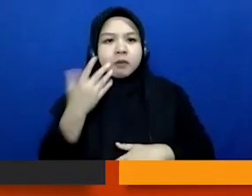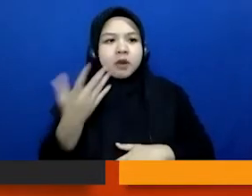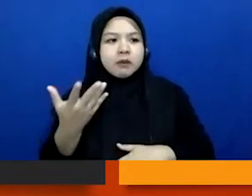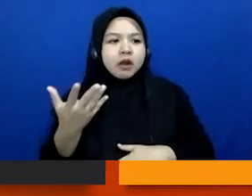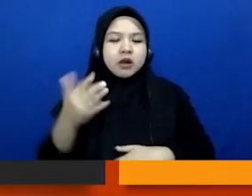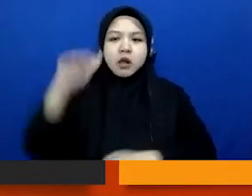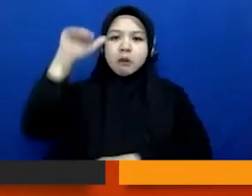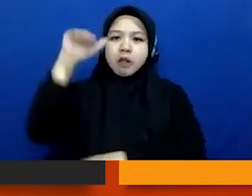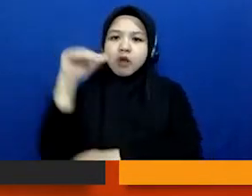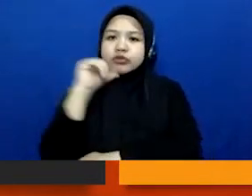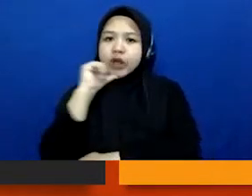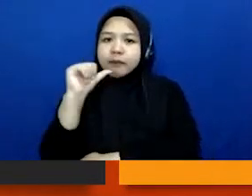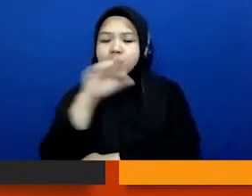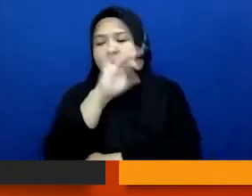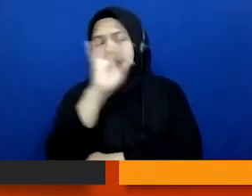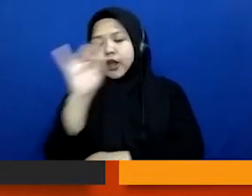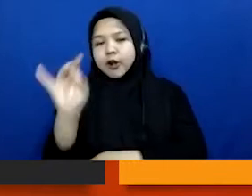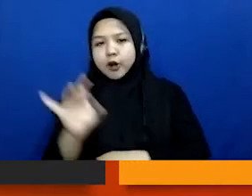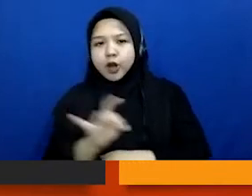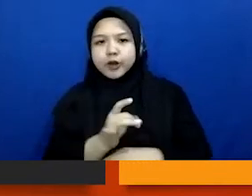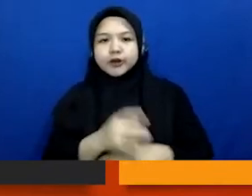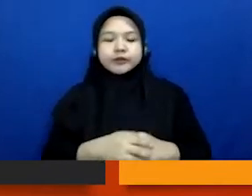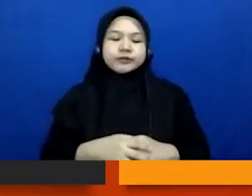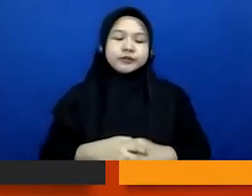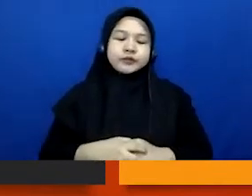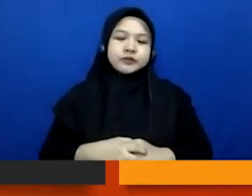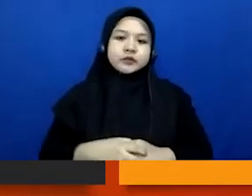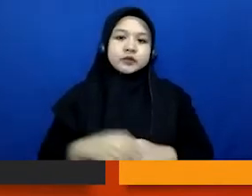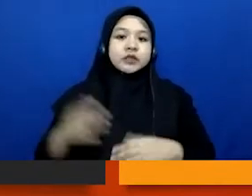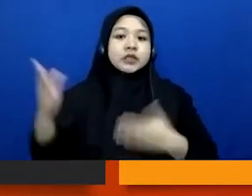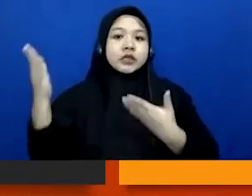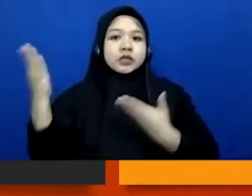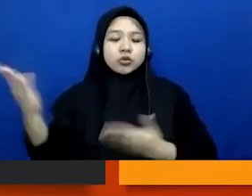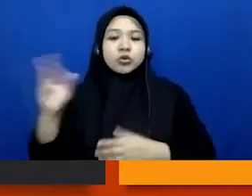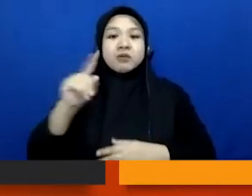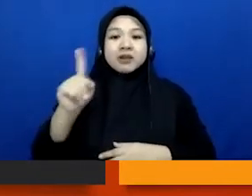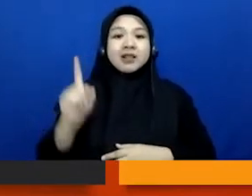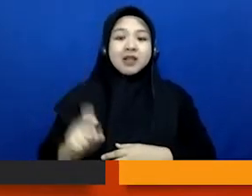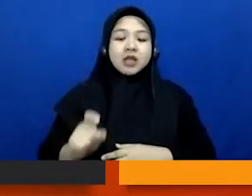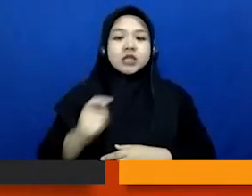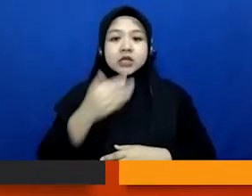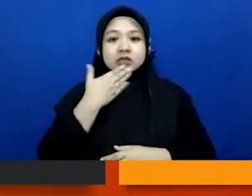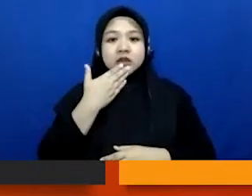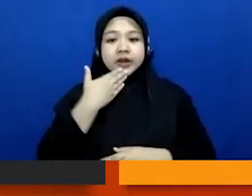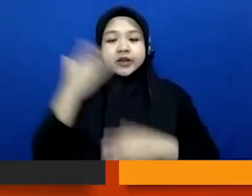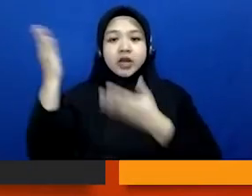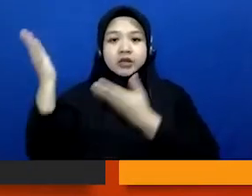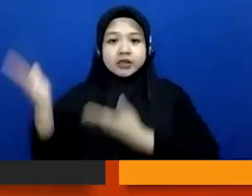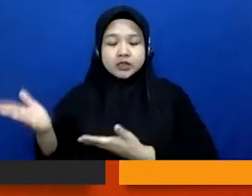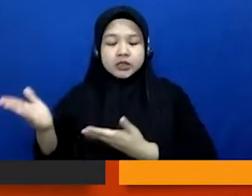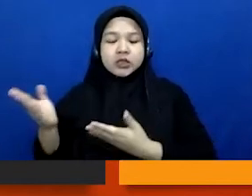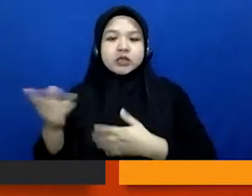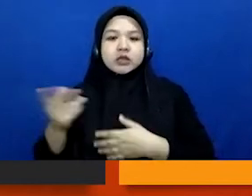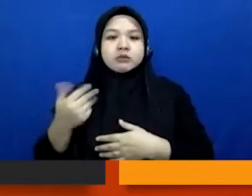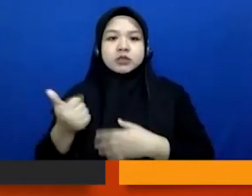pelakunya dan sebagainya dan seterusnya. Nah, ini pertanyaan-pertanyaan sebelahana ini, ini akan mengirim